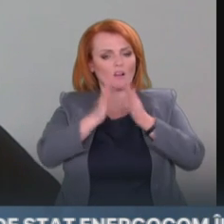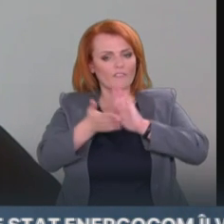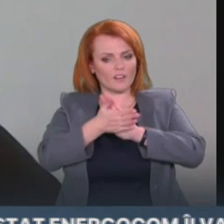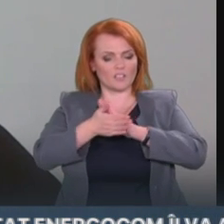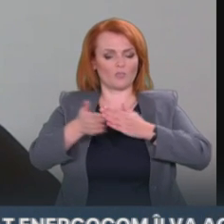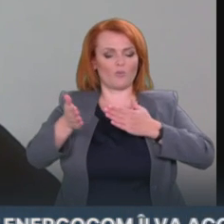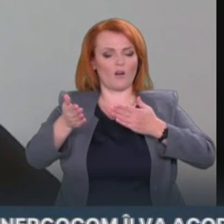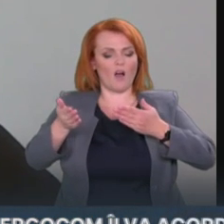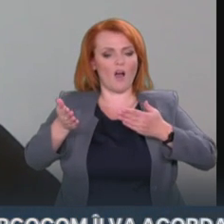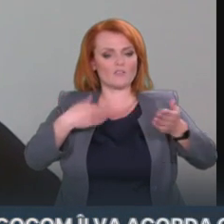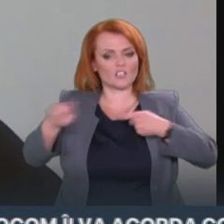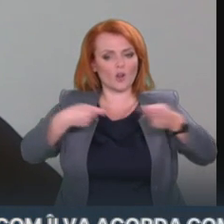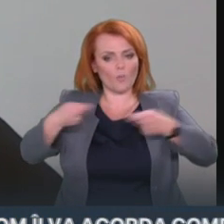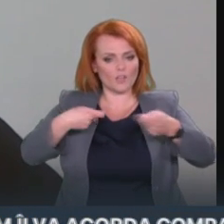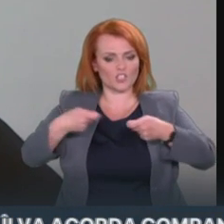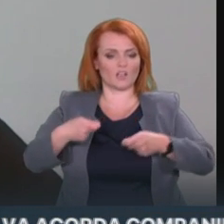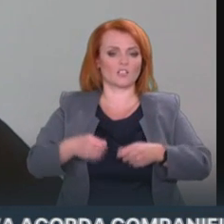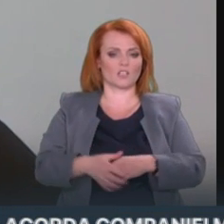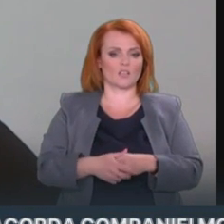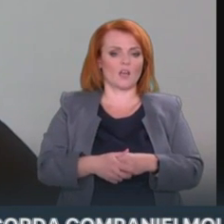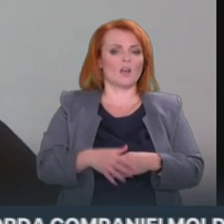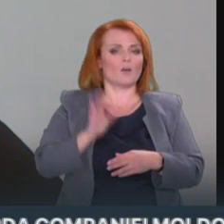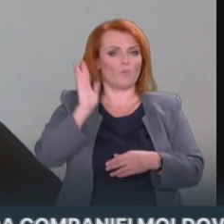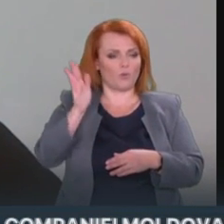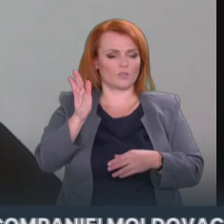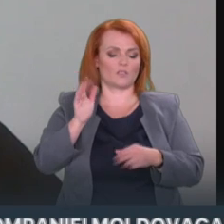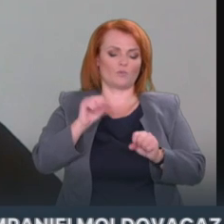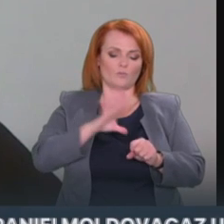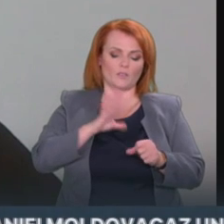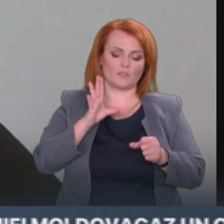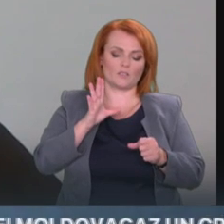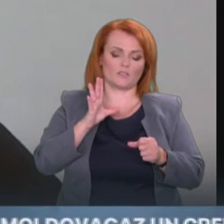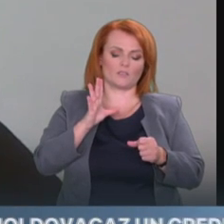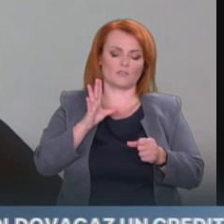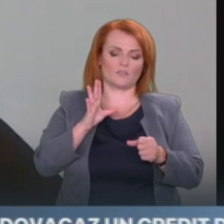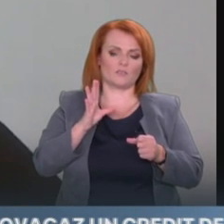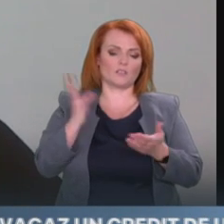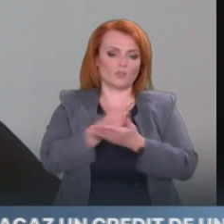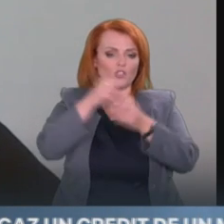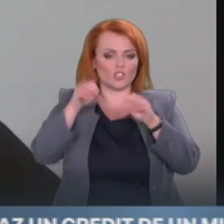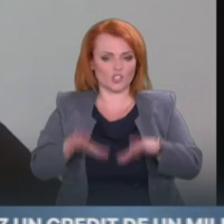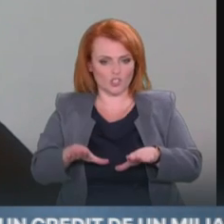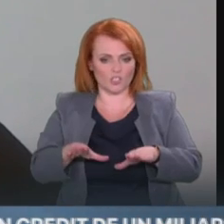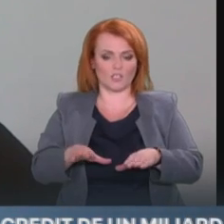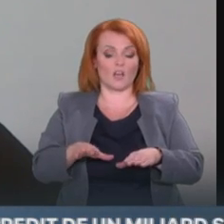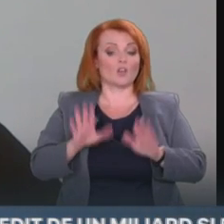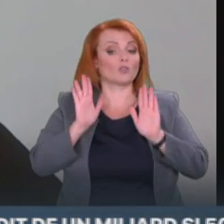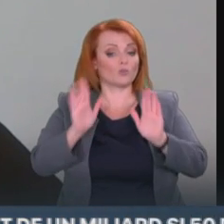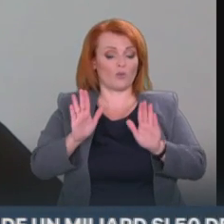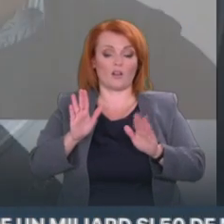care noi le avem pe această filieră urmează să fie clarificate de o instanță de judecată din Federația Rusă.